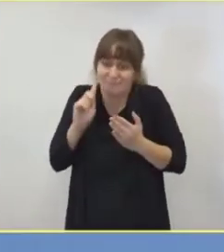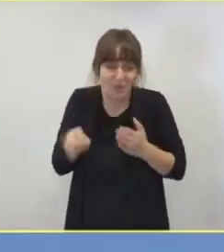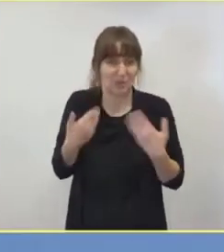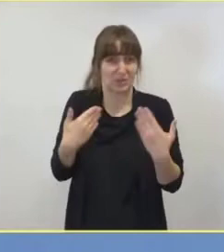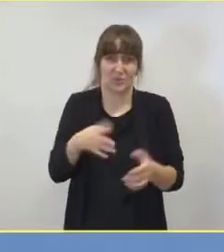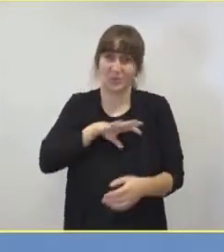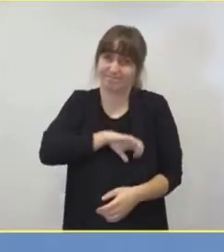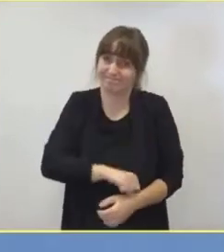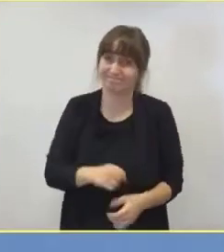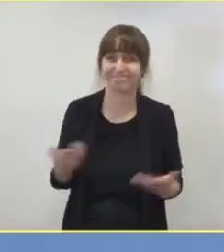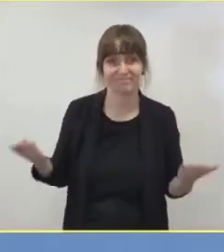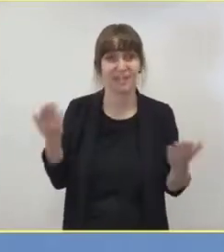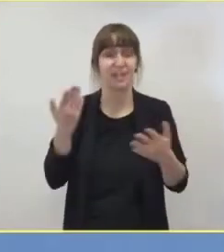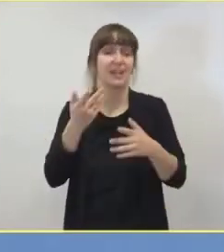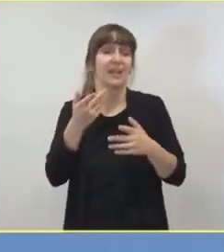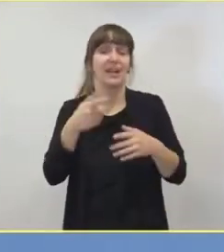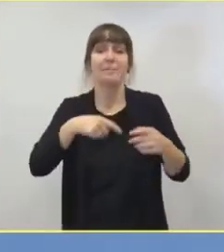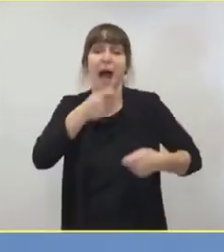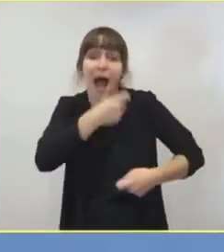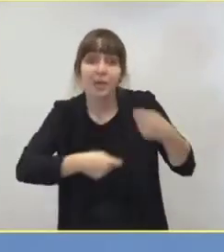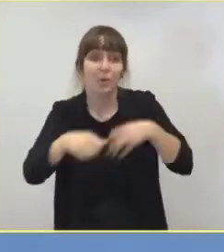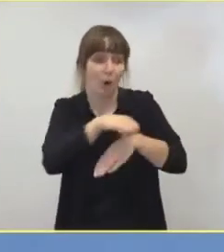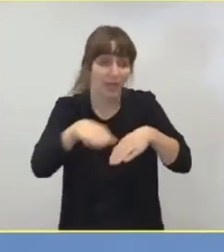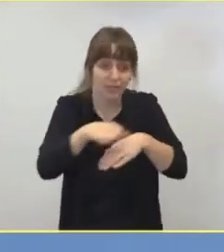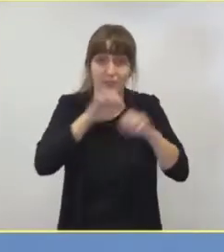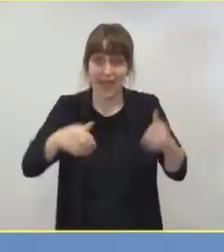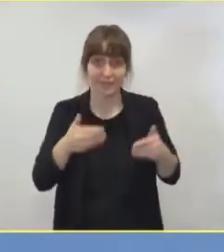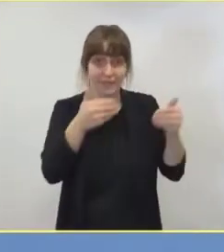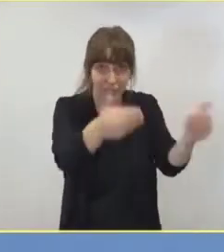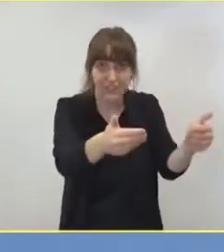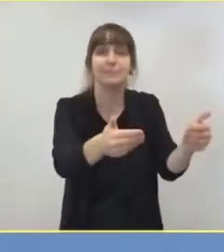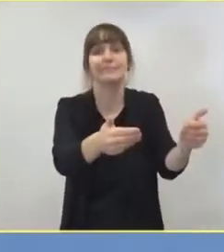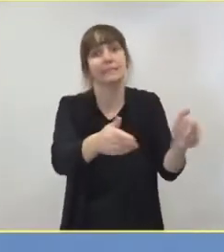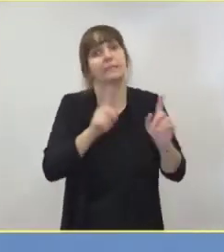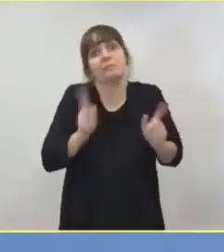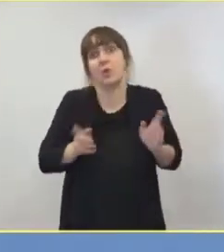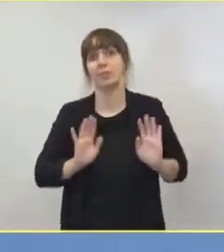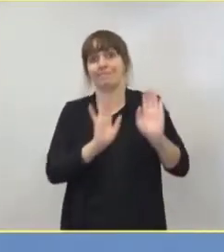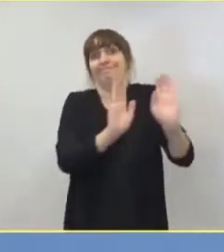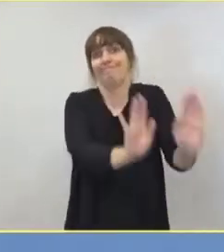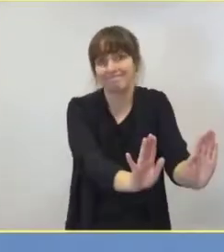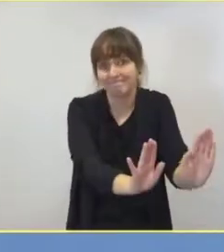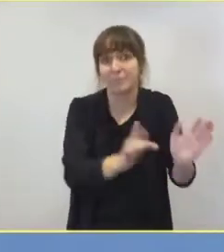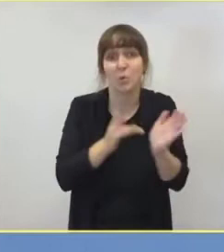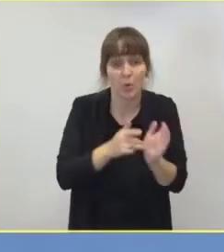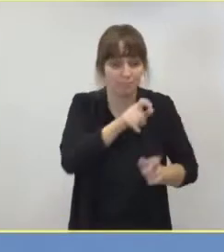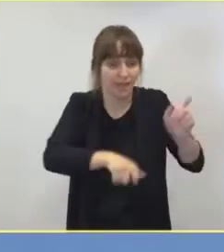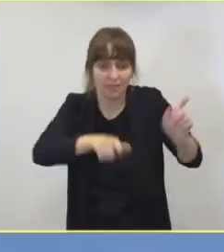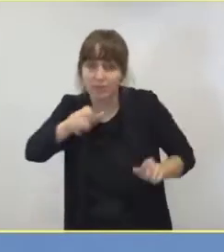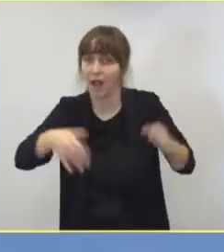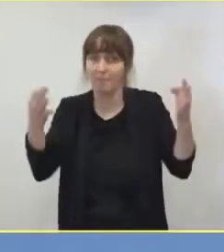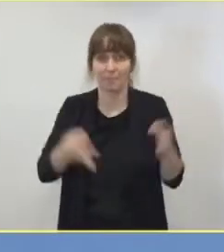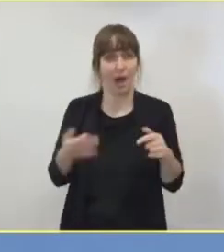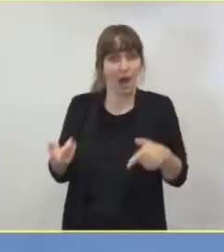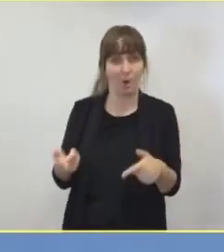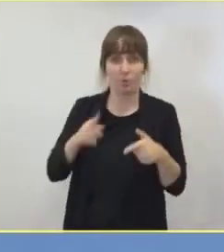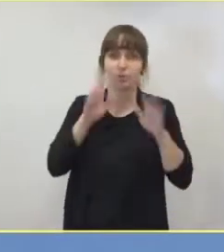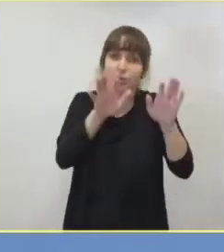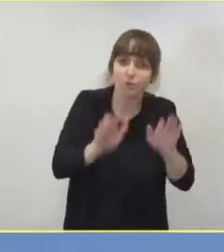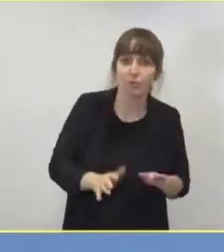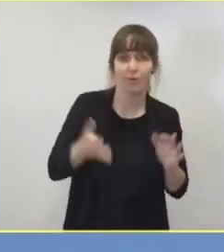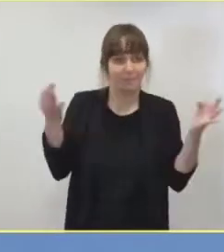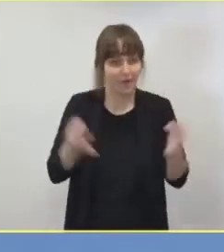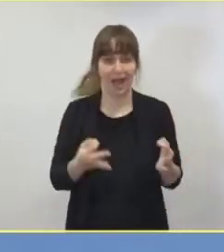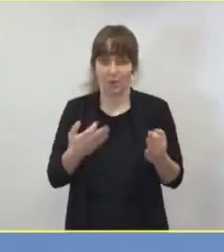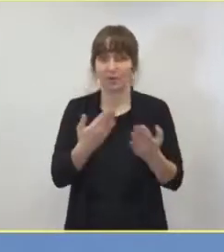Eingriffe und Behandlungen sollten ausgesetzt werden, um damit zusätzliche Personalkapazitäten und strukturelle Kapazitäten zur Verfügung